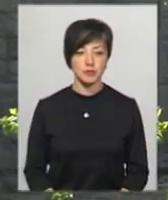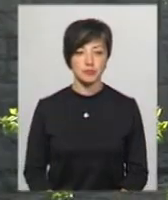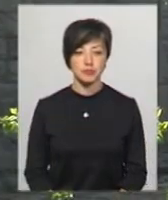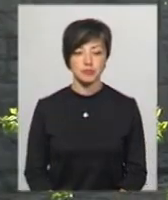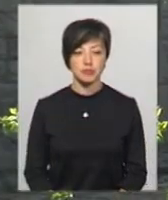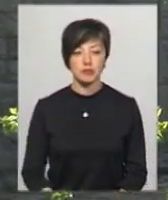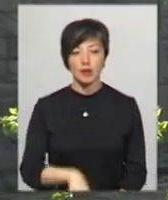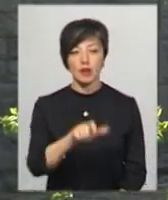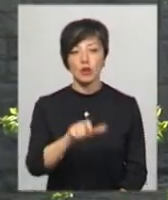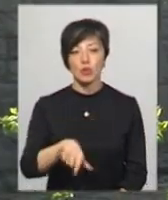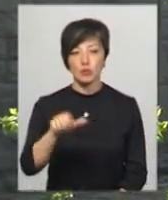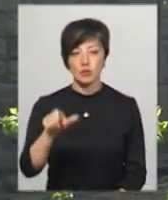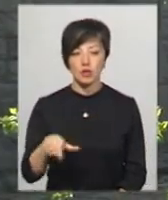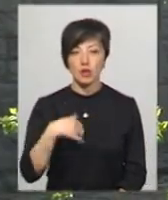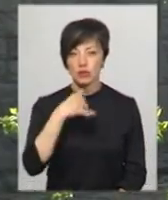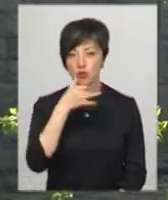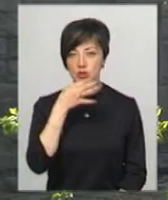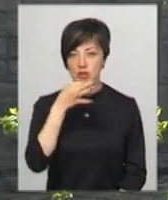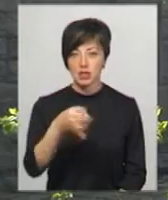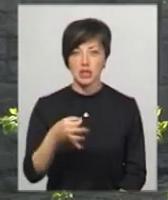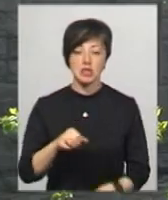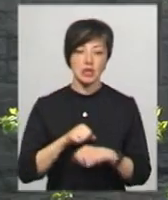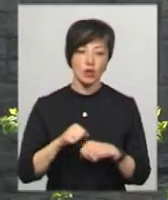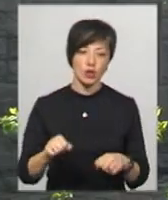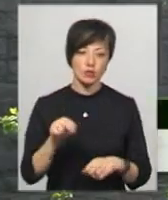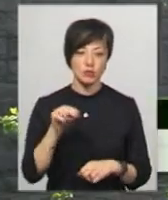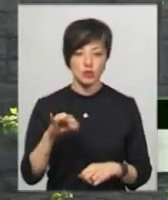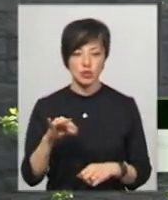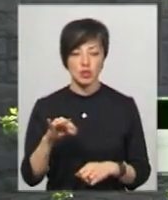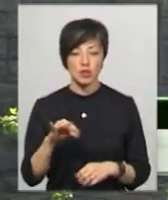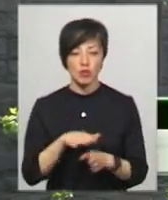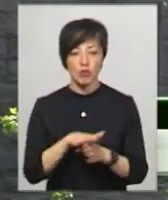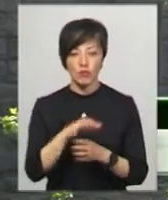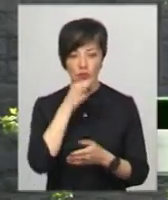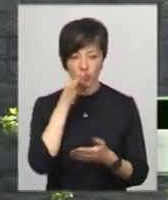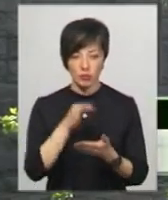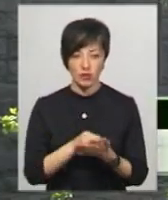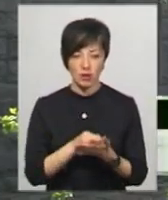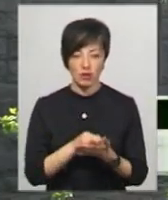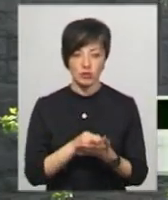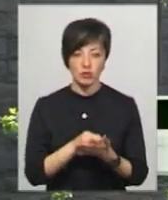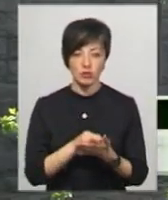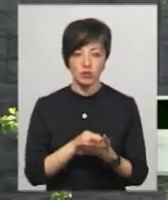Люди, я не можу сказати, з героїзмом, з повновідповідальністю,